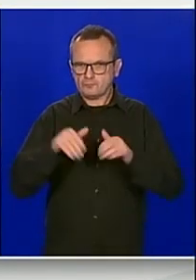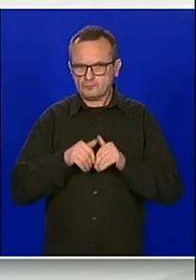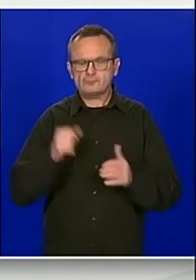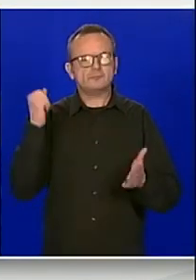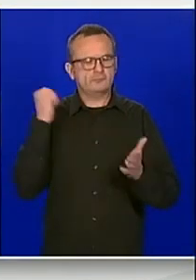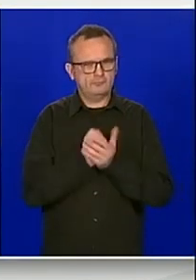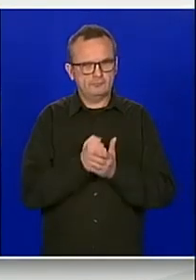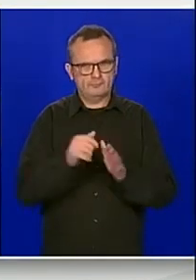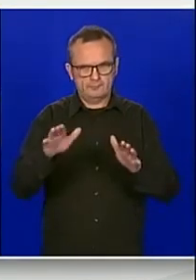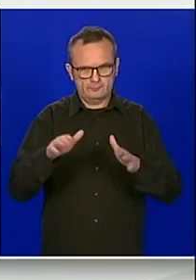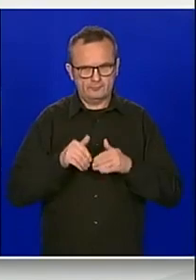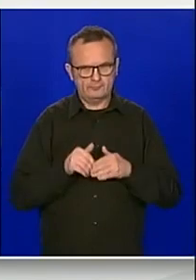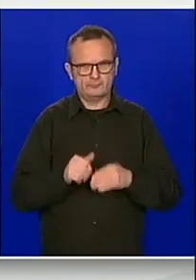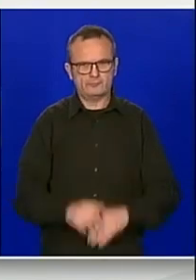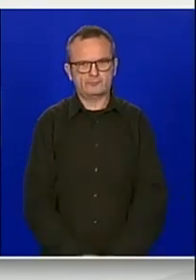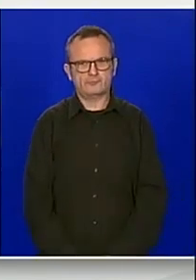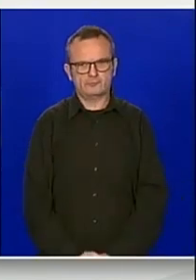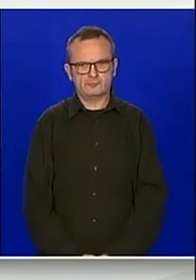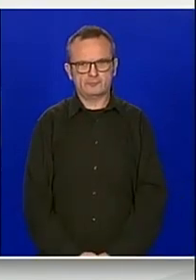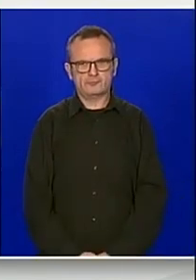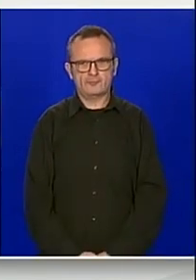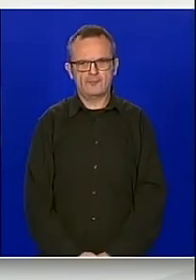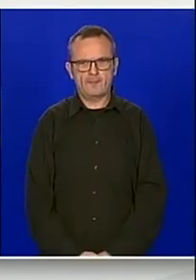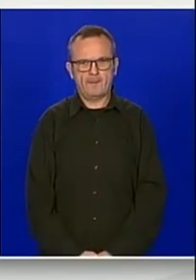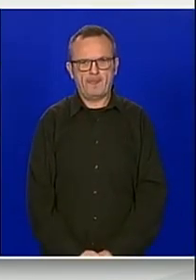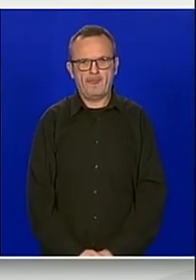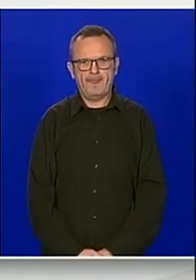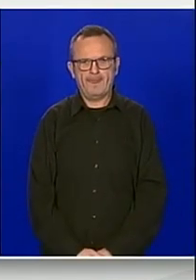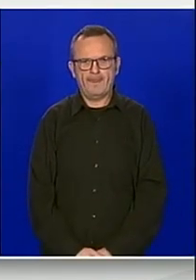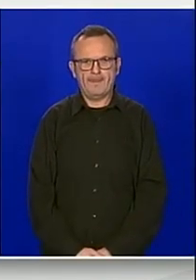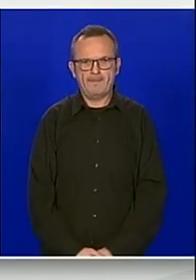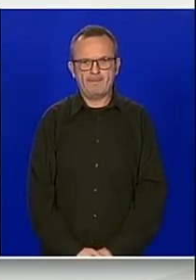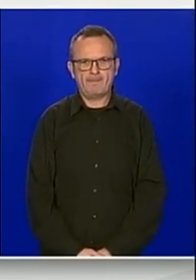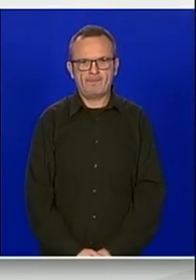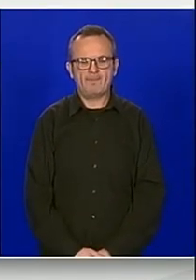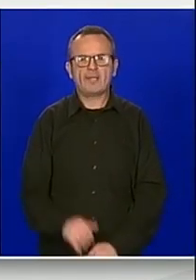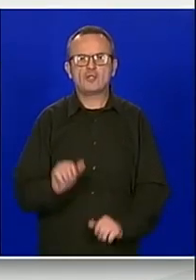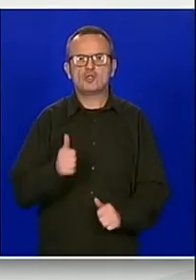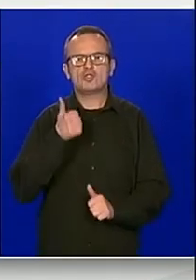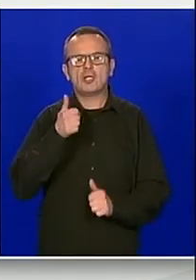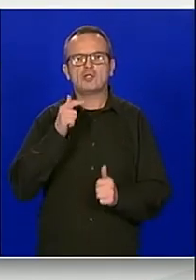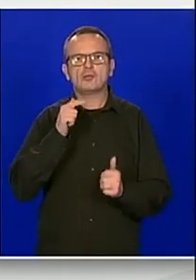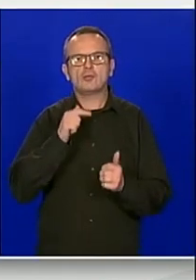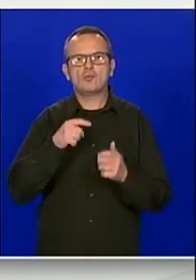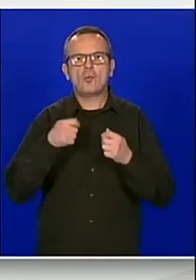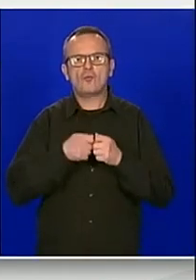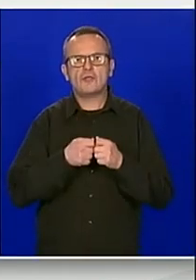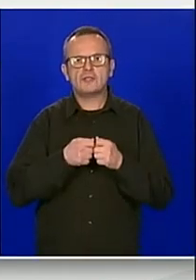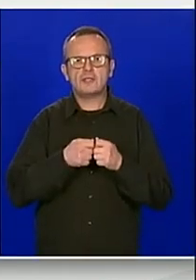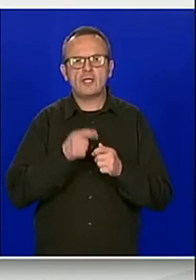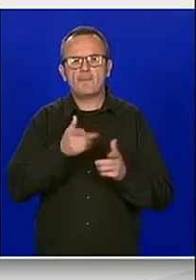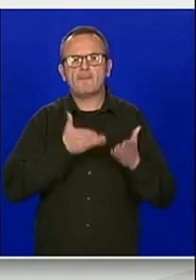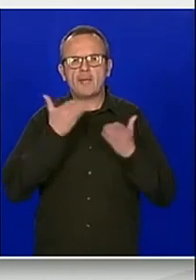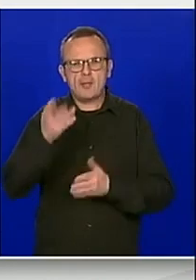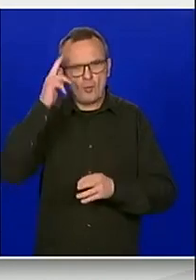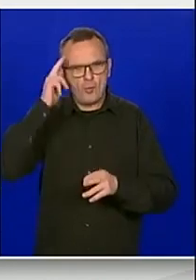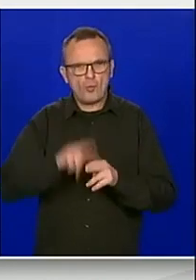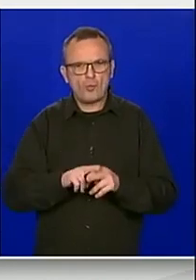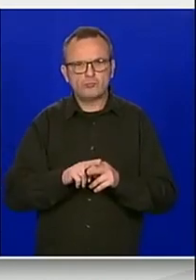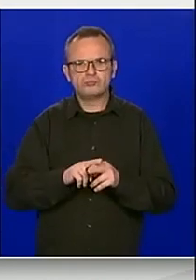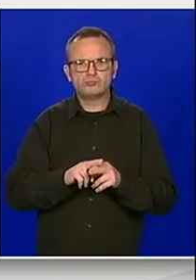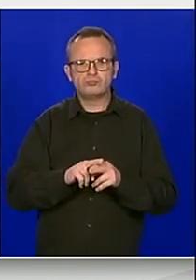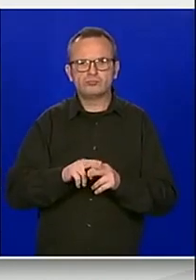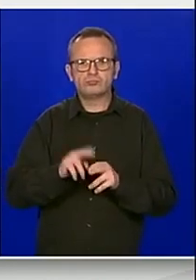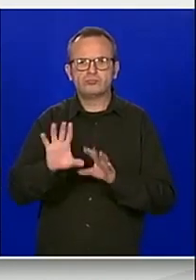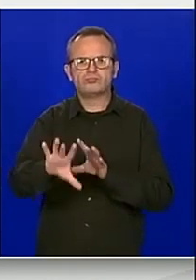konstatiram da smo odobrili ove suglasnosti. Još jedna točka u vašoj nadležnosti, prijedlog odluke o imenovanju